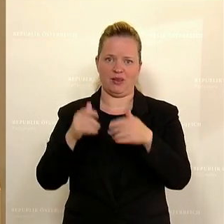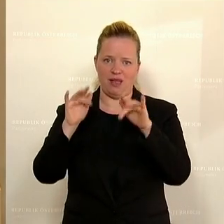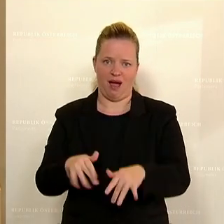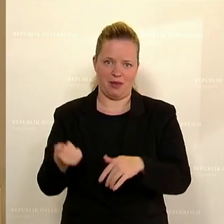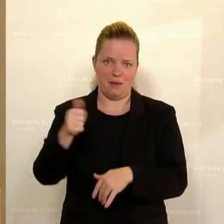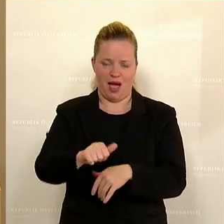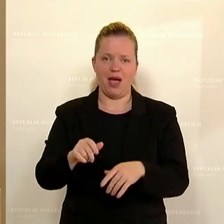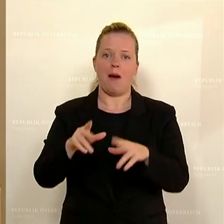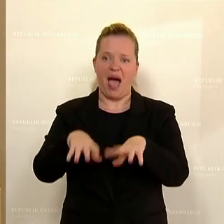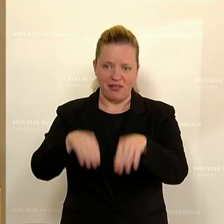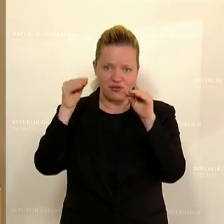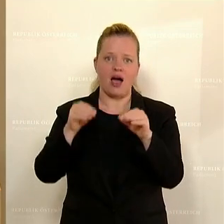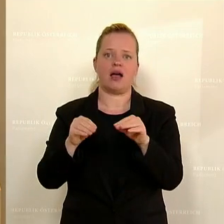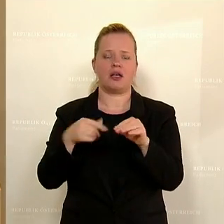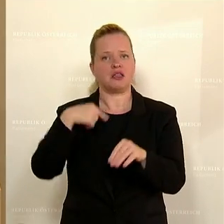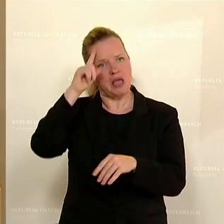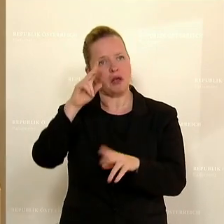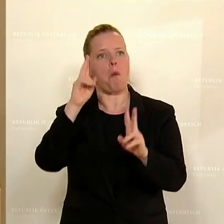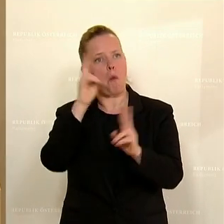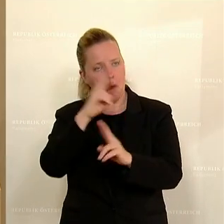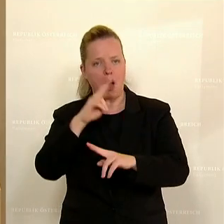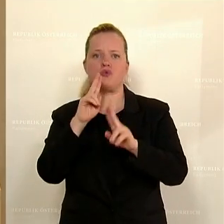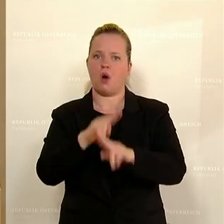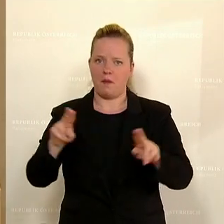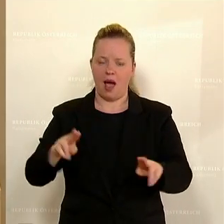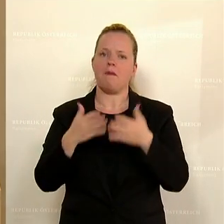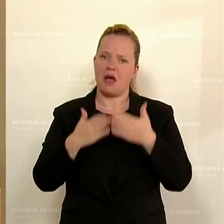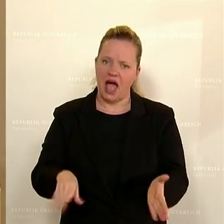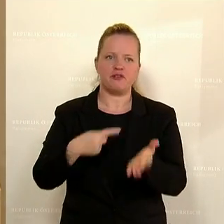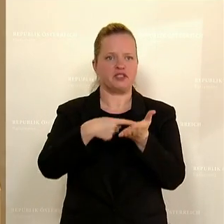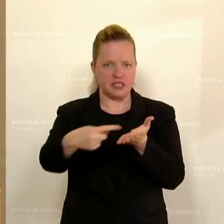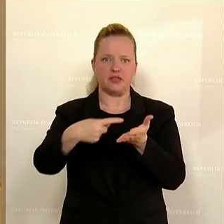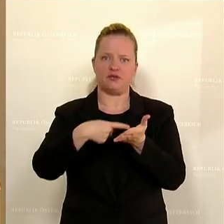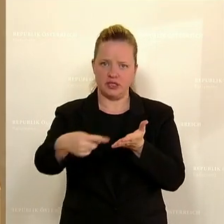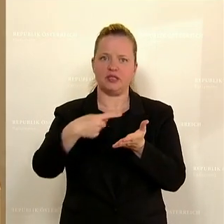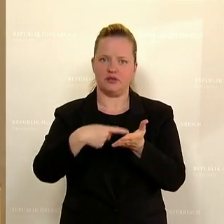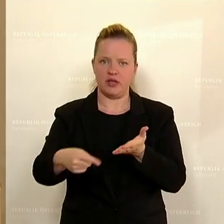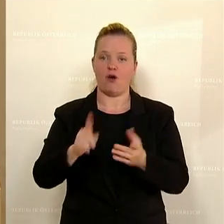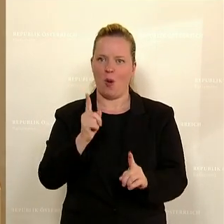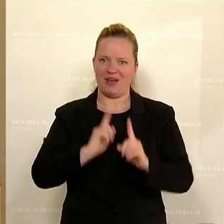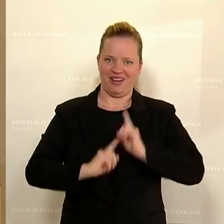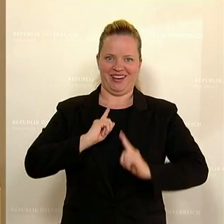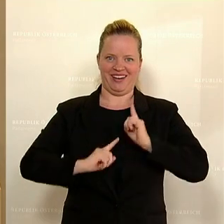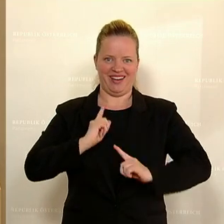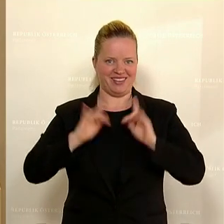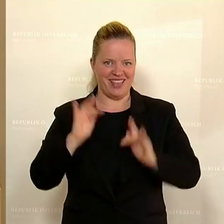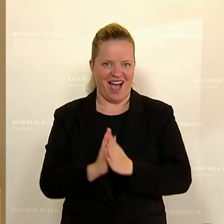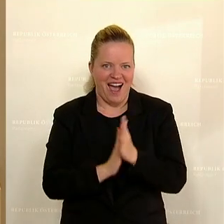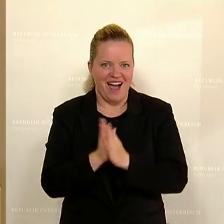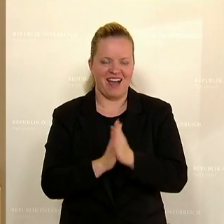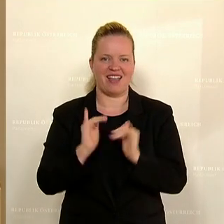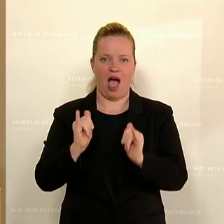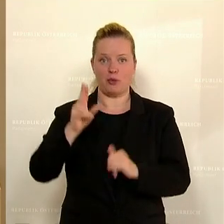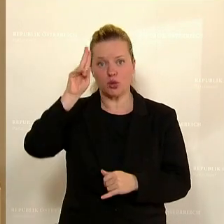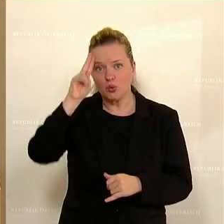manchmal für normal. Da ist man bereit, auf einiges zu verzichten, weil man brennt ja für die Sache. Aber auch